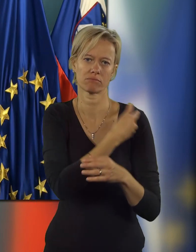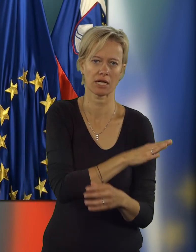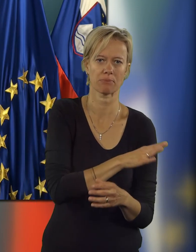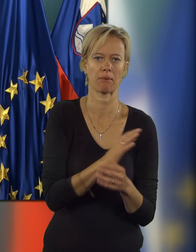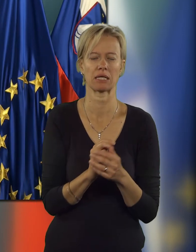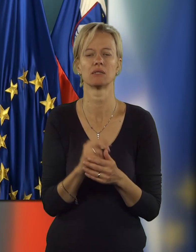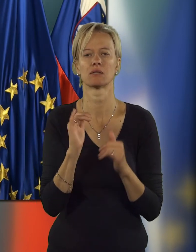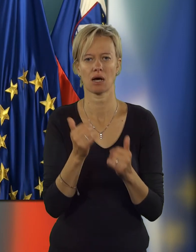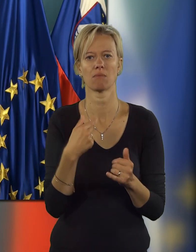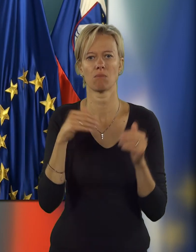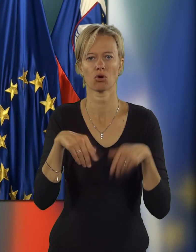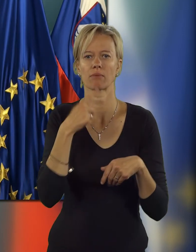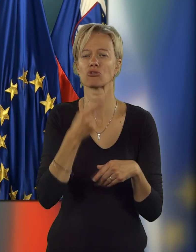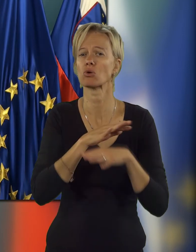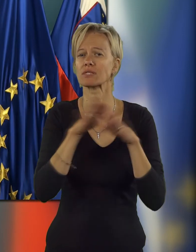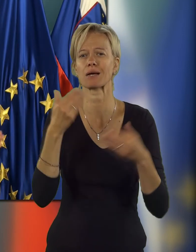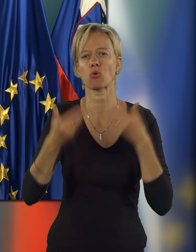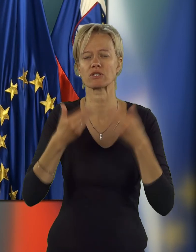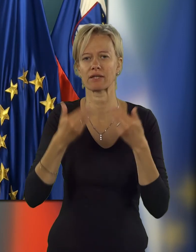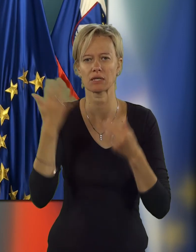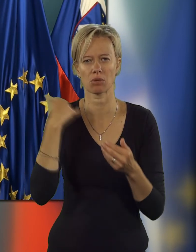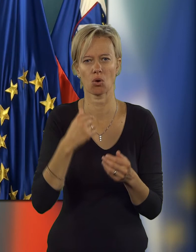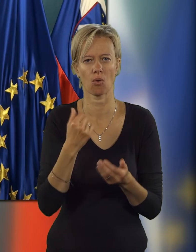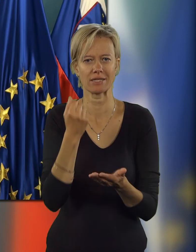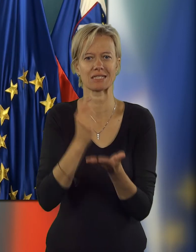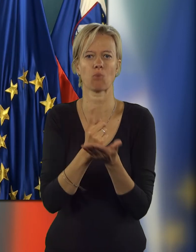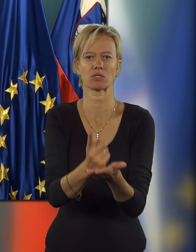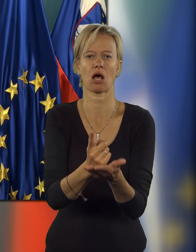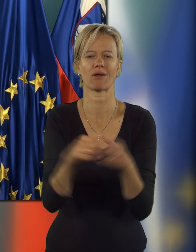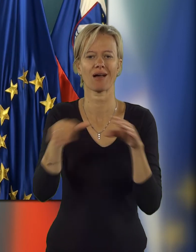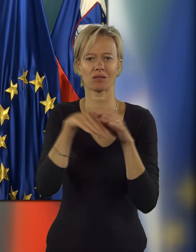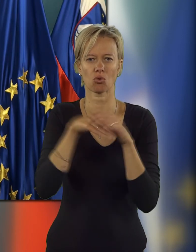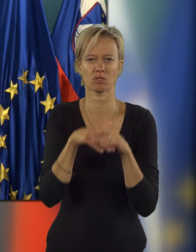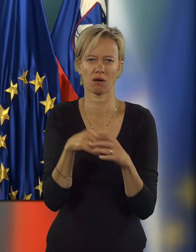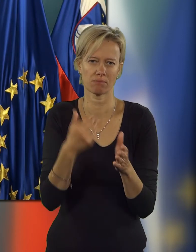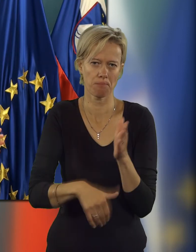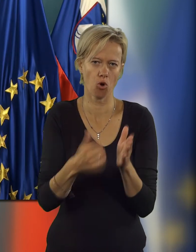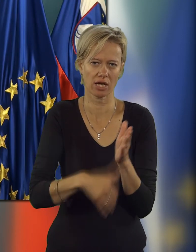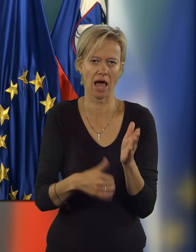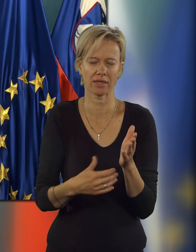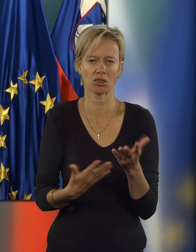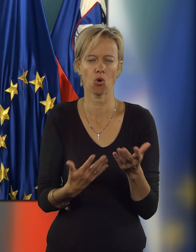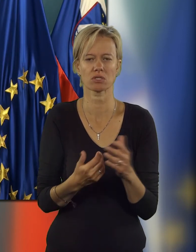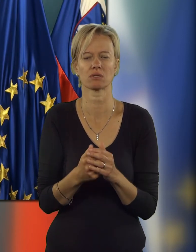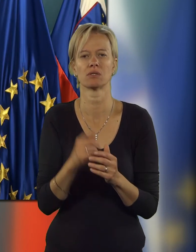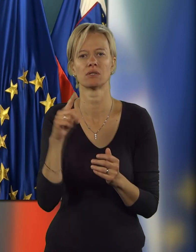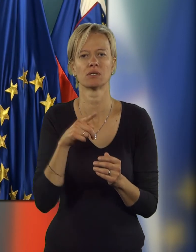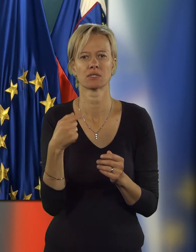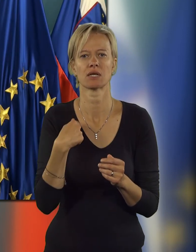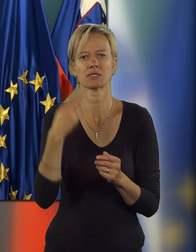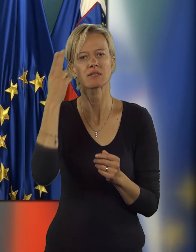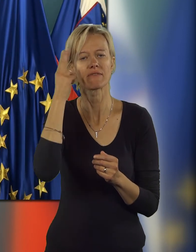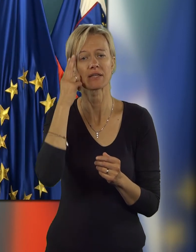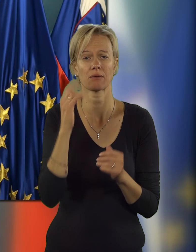razvremeni, ne? Ja, tukaj moram reči, da na vseh posvetih je bilo dejansko izpostavljeno to kadrenska podhranjenost in jaz seveda